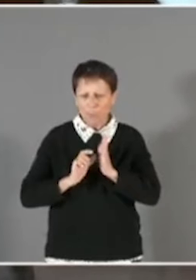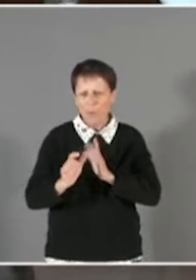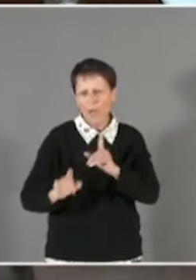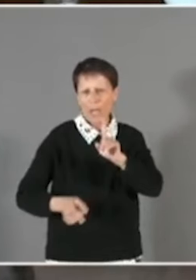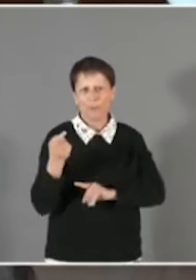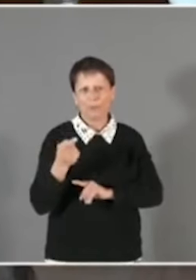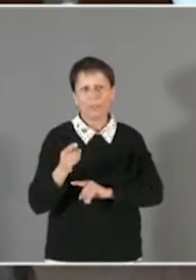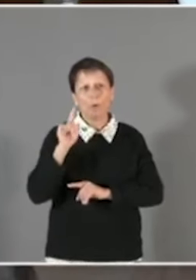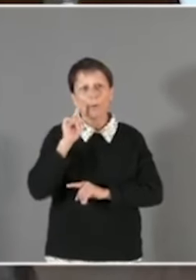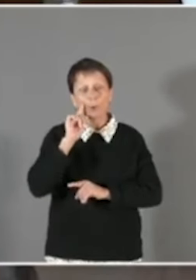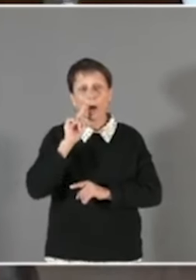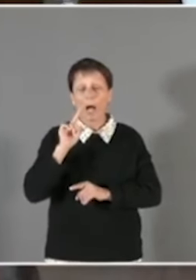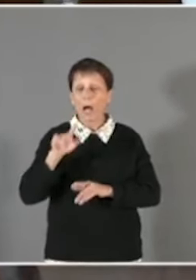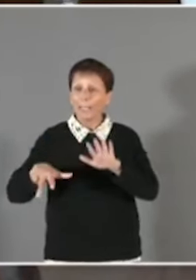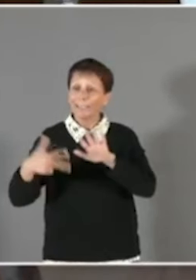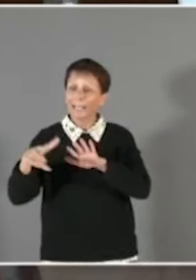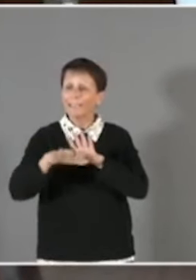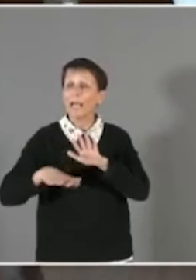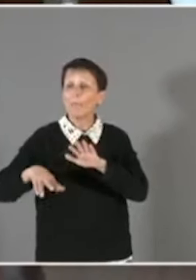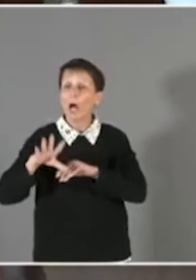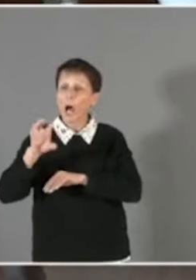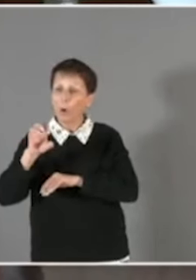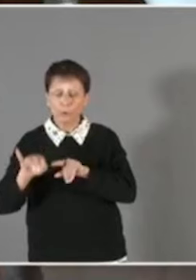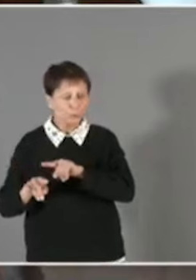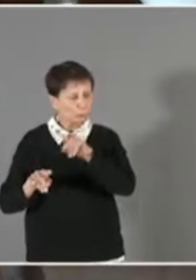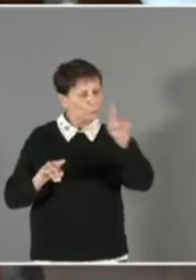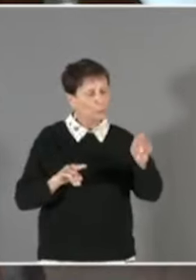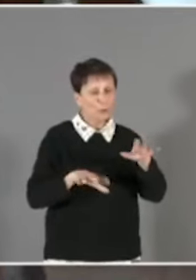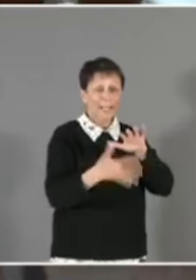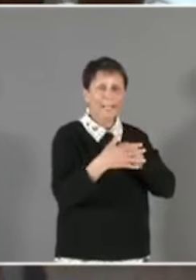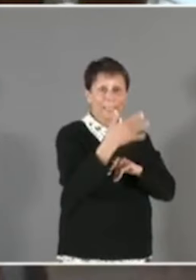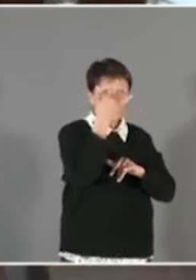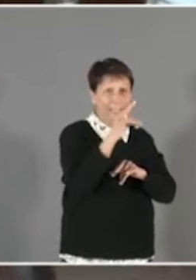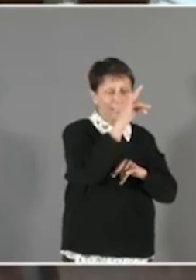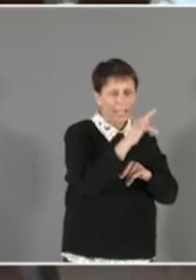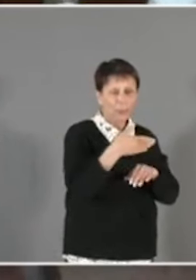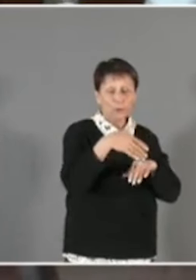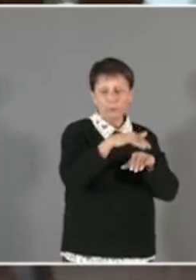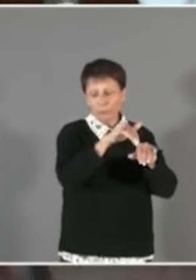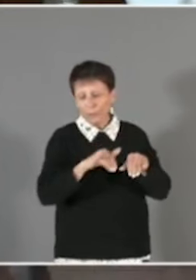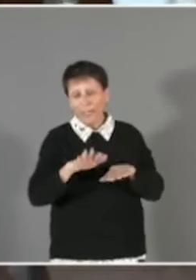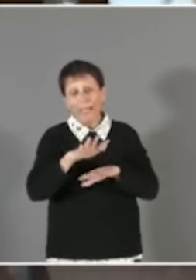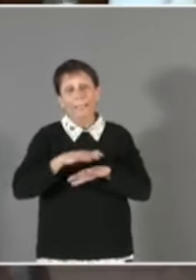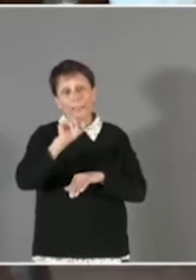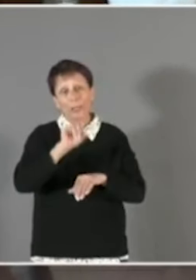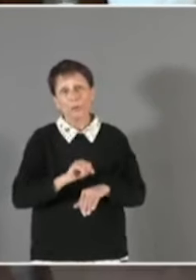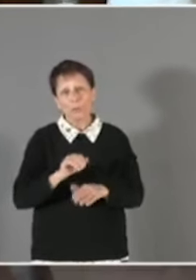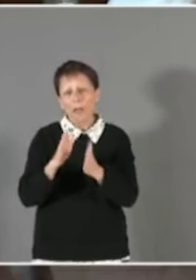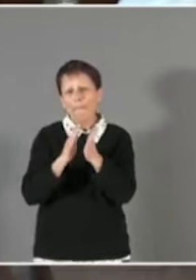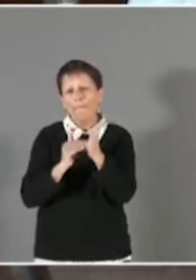13e de la Rose jusqu'à Saint-Henri, en passant par les quartiers sud, les Marseillais en